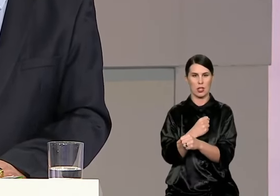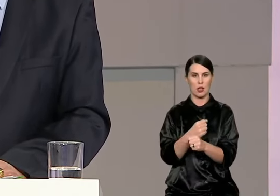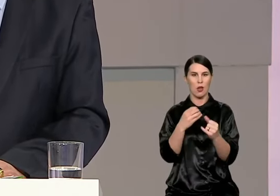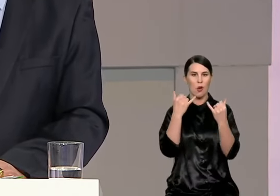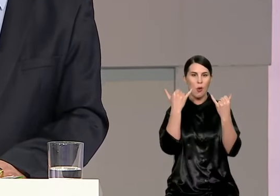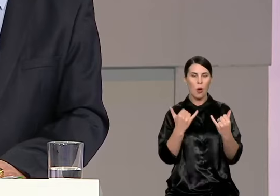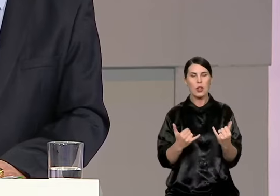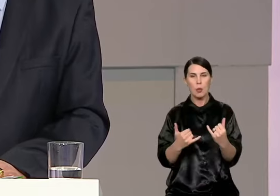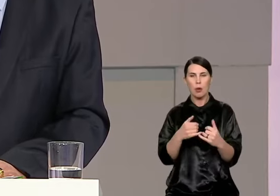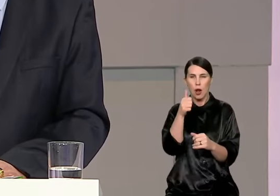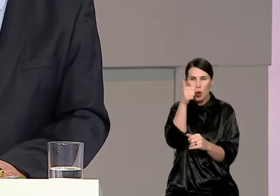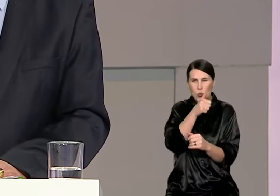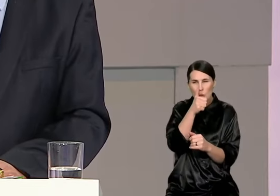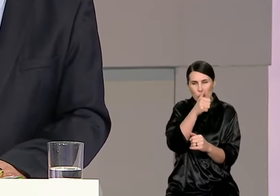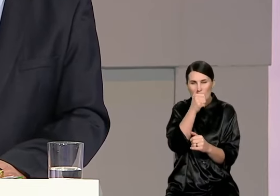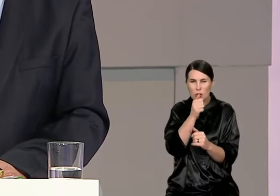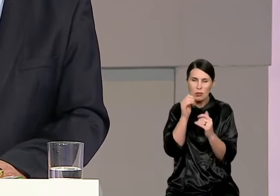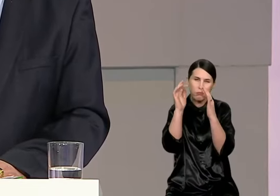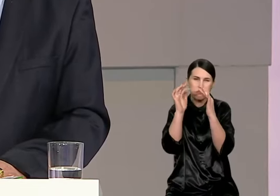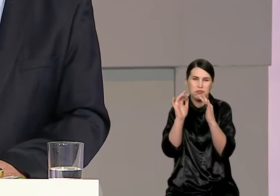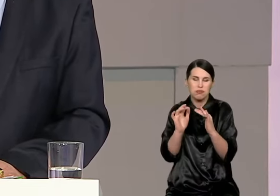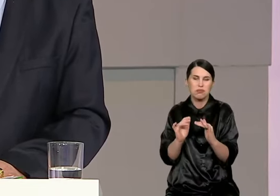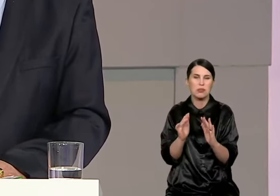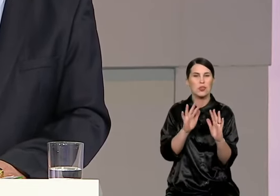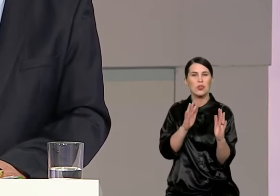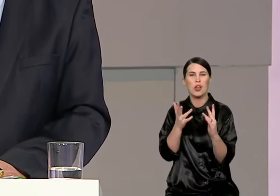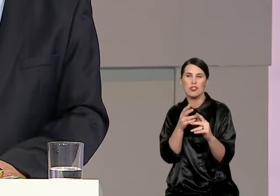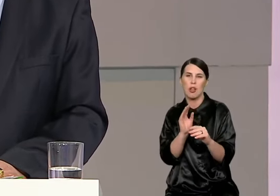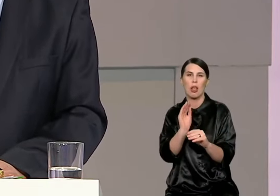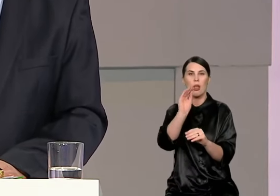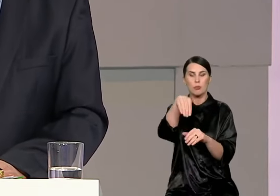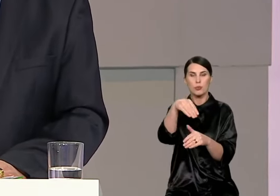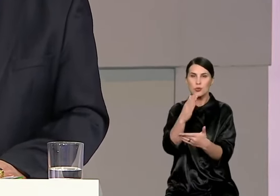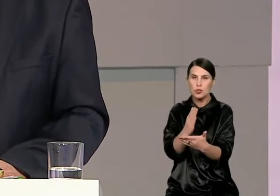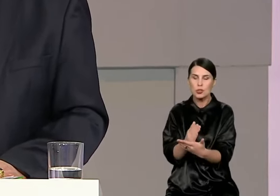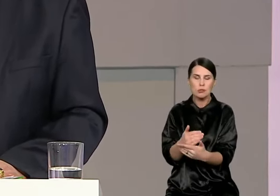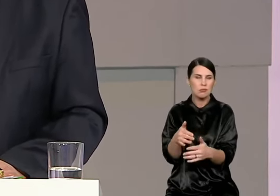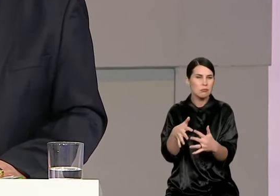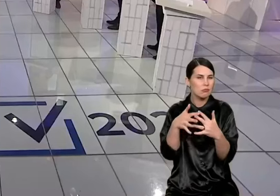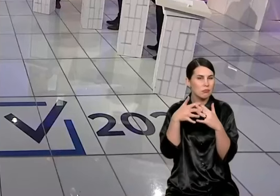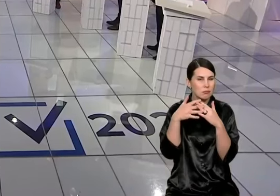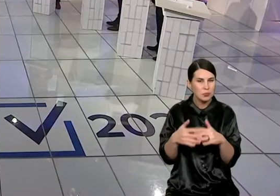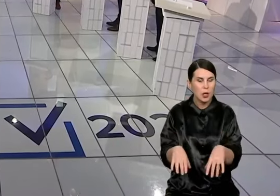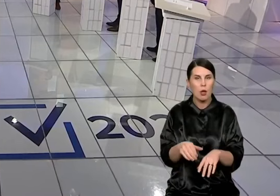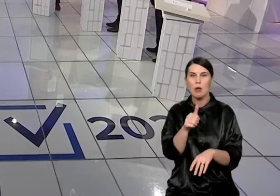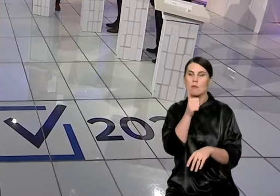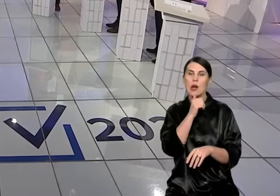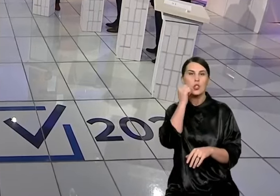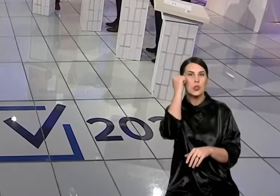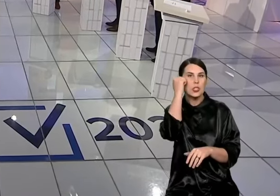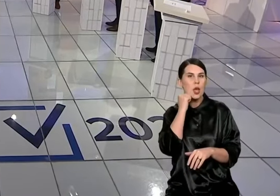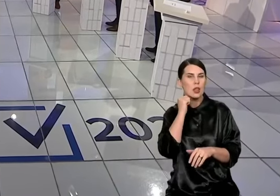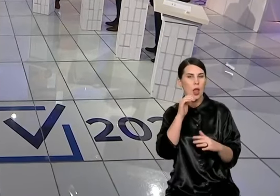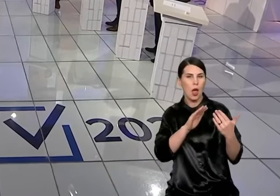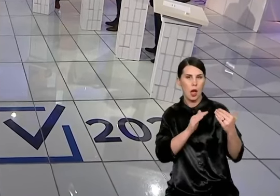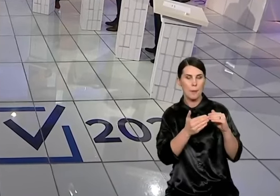turi, vienažiūrėjau, kažkas taip, kunigaikščiai arba nusipernės. Arba siaurin žmonėsi. O leiskit senamestį ar kliukai.